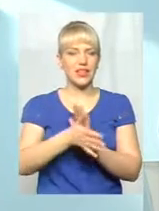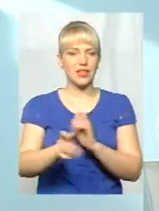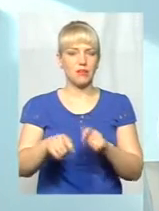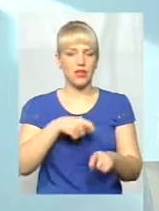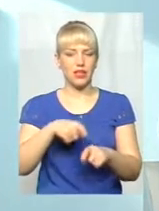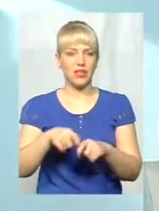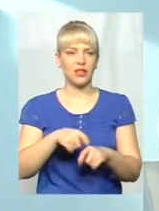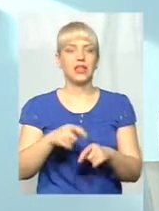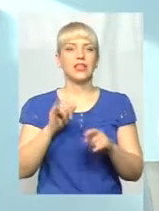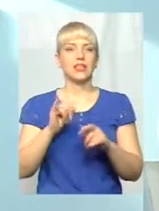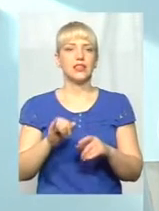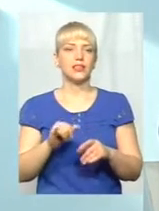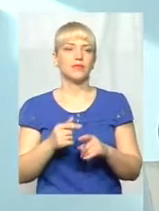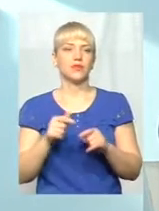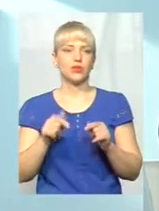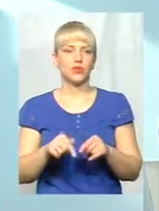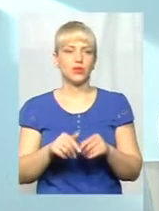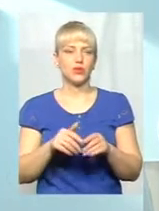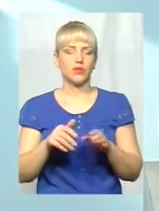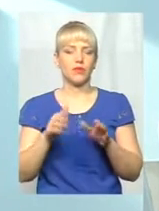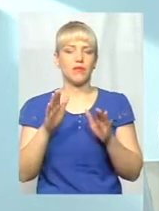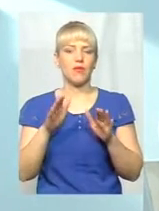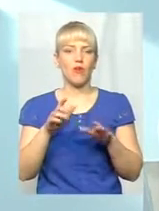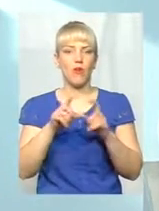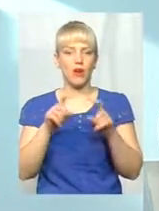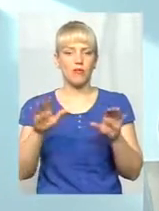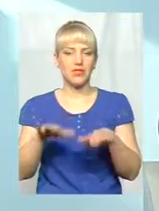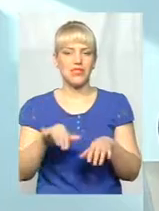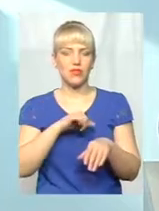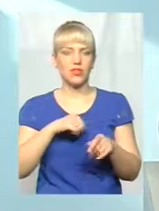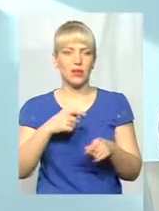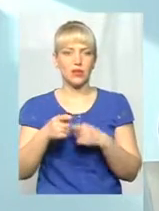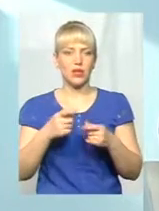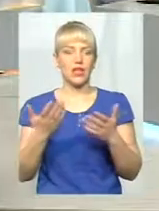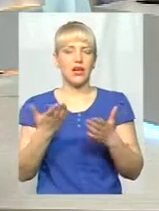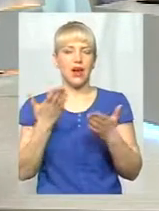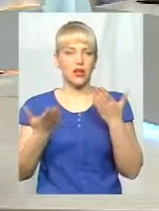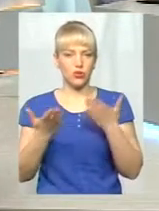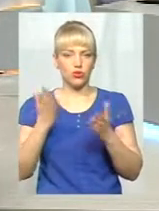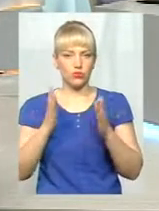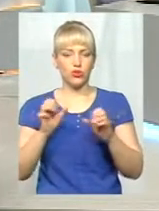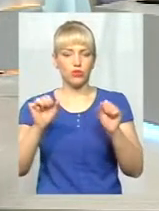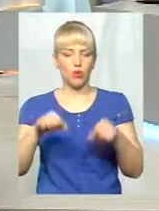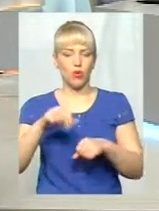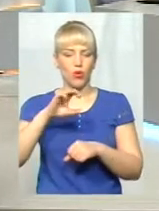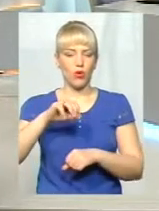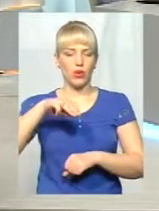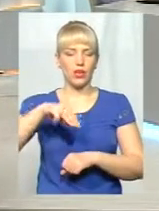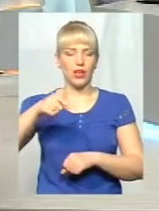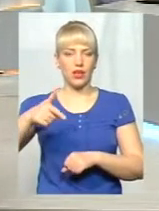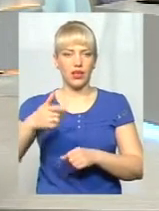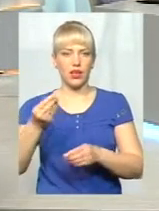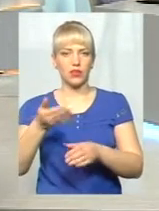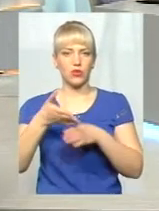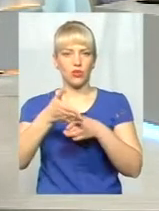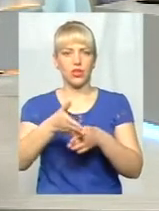Але він може дотуватися з органів місцевого суверенування. Якщо буде спроможна ОТГ і зможе дотацію робити або